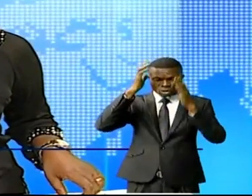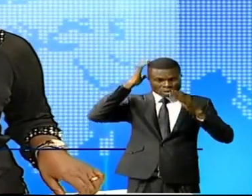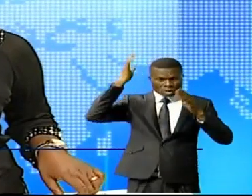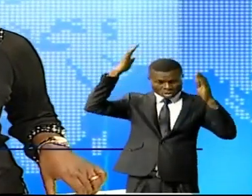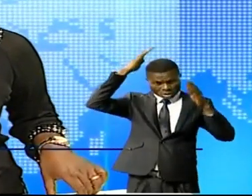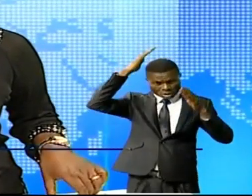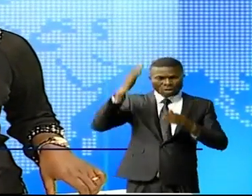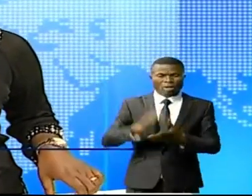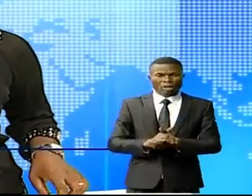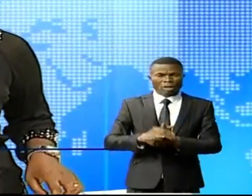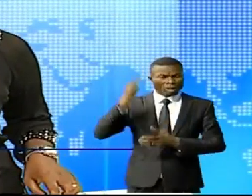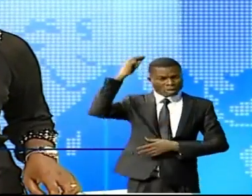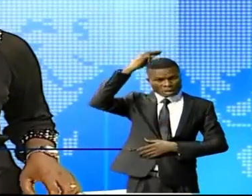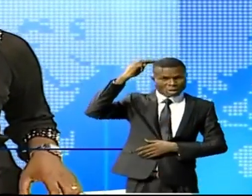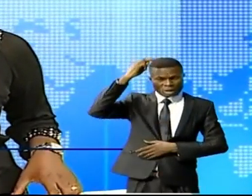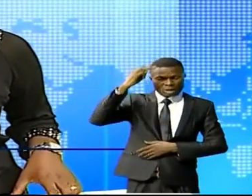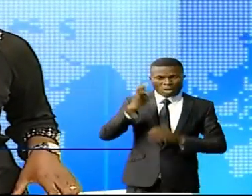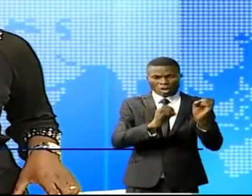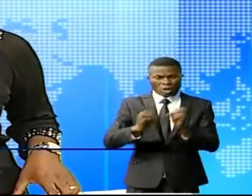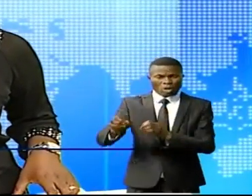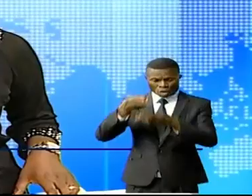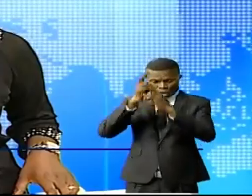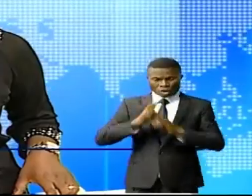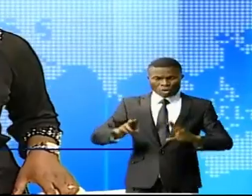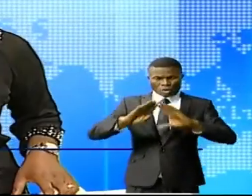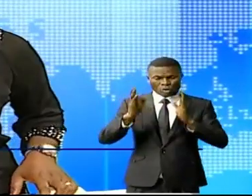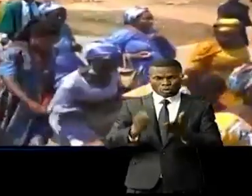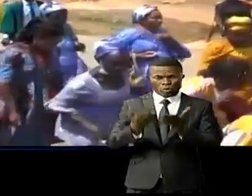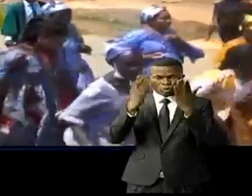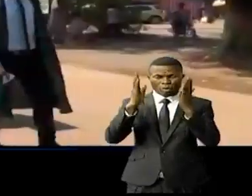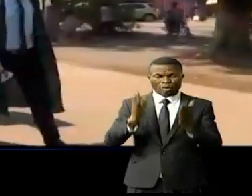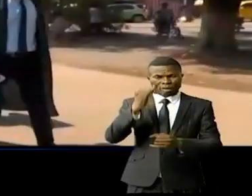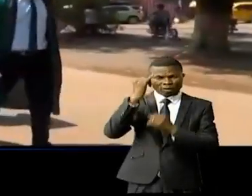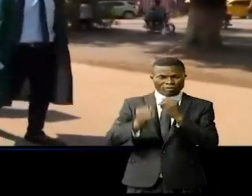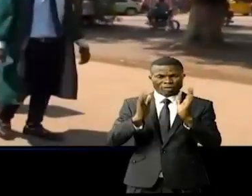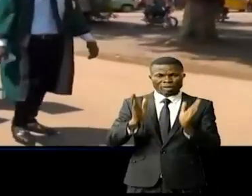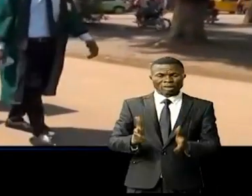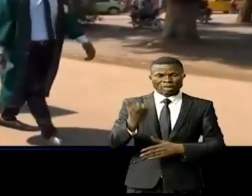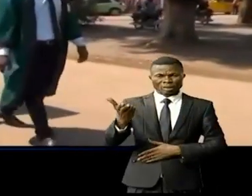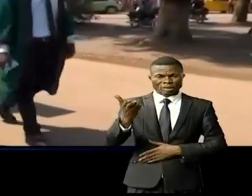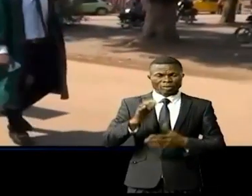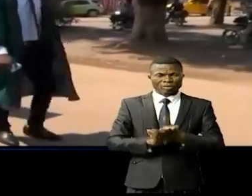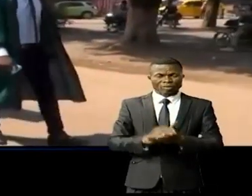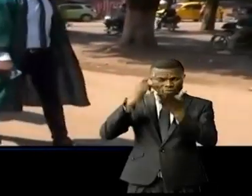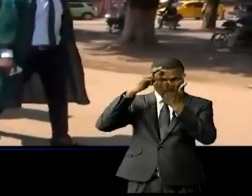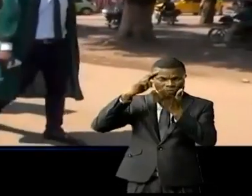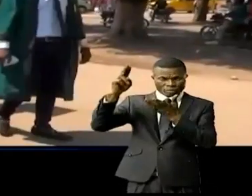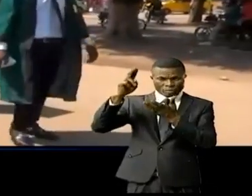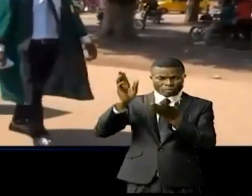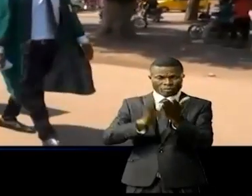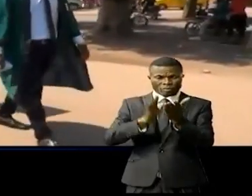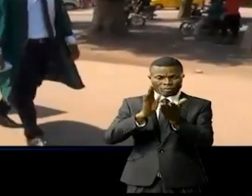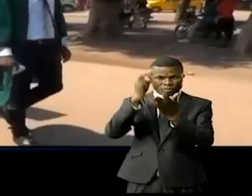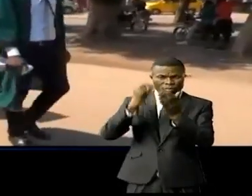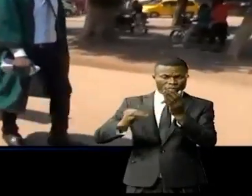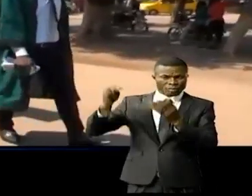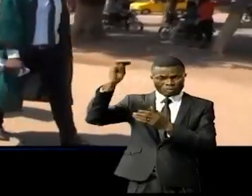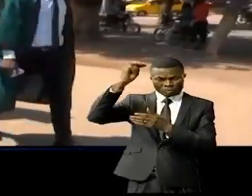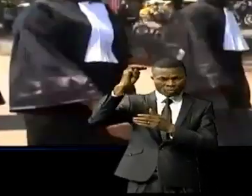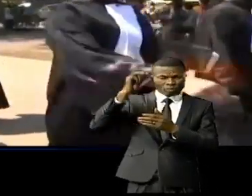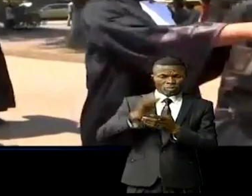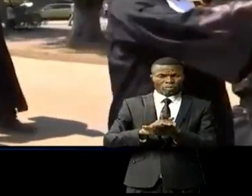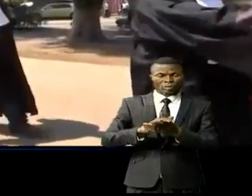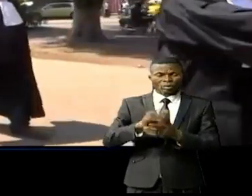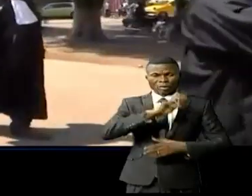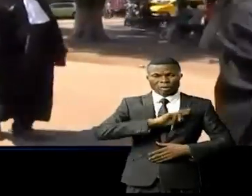académiques a été organisée en l'honneur de récipiendaires. Dans les universités et instituts supérieurs de la RDC, l'ambiance